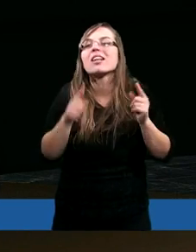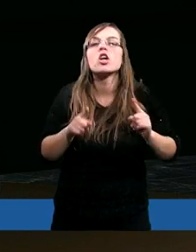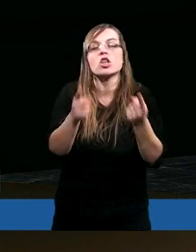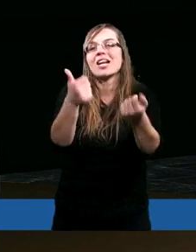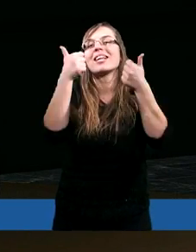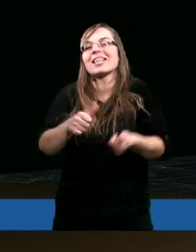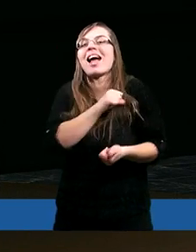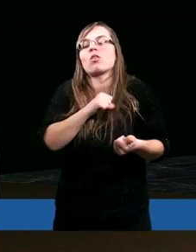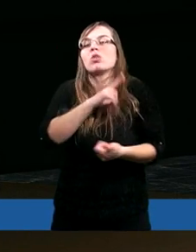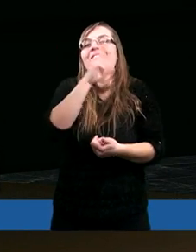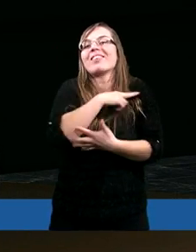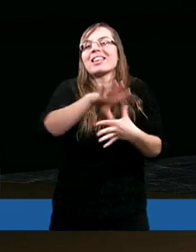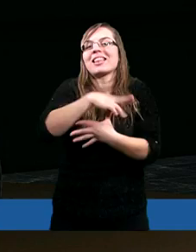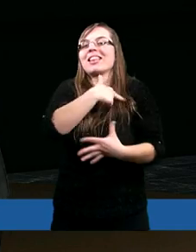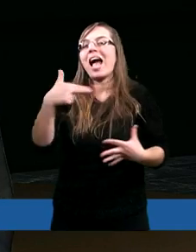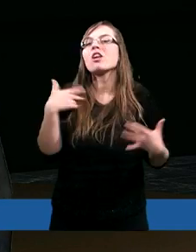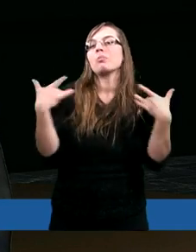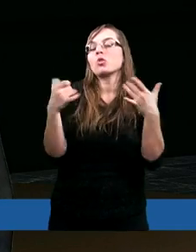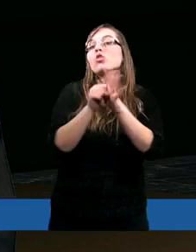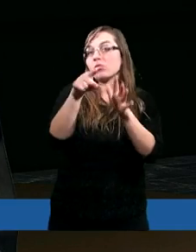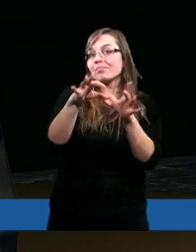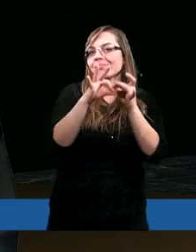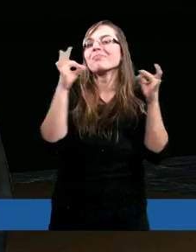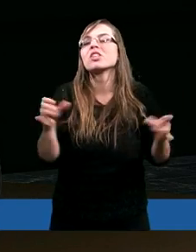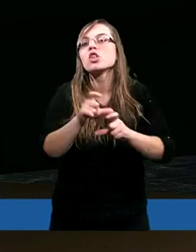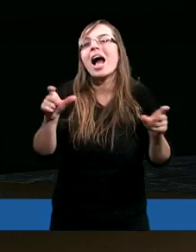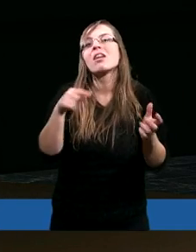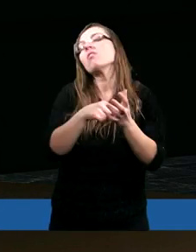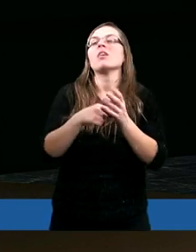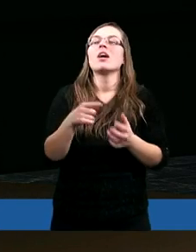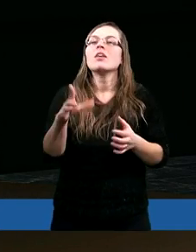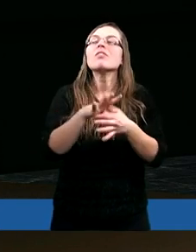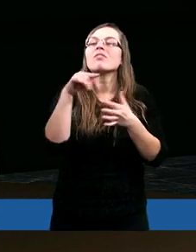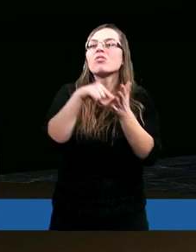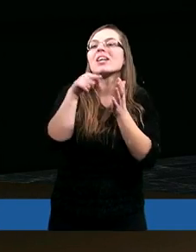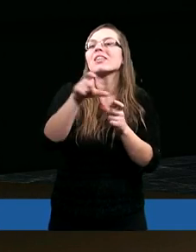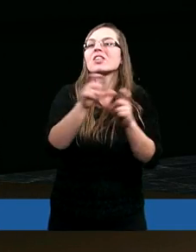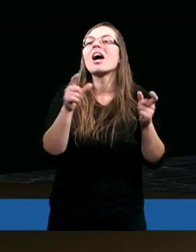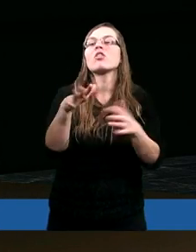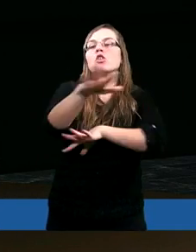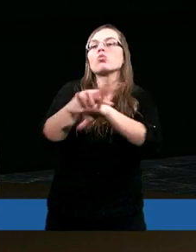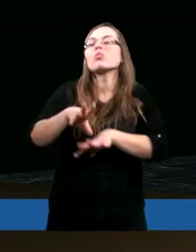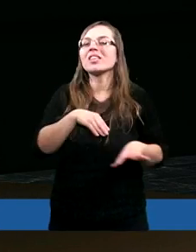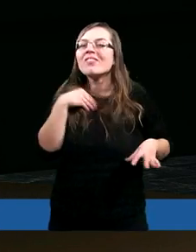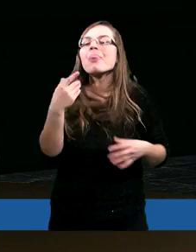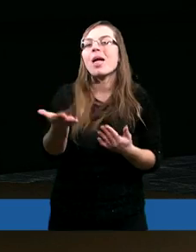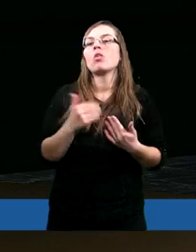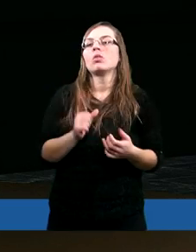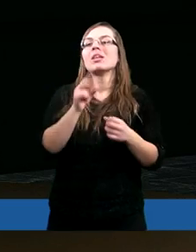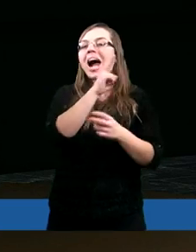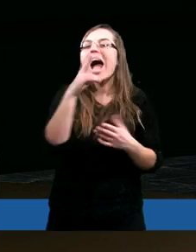staną się w naszym życiu. Do tego czasu szczególna rola jest Ducha Świętego.